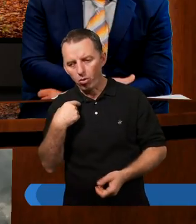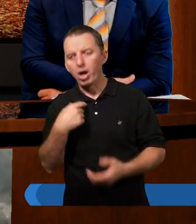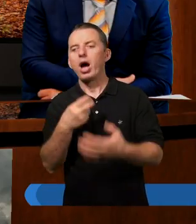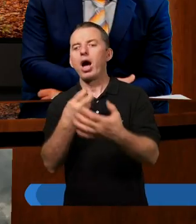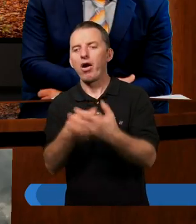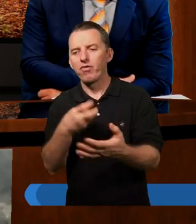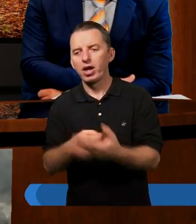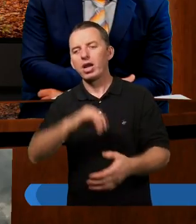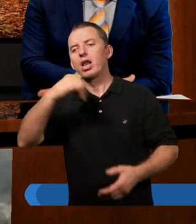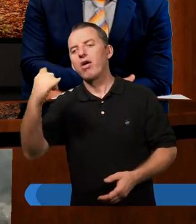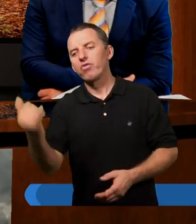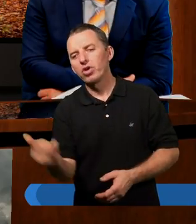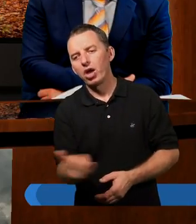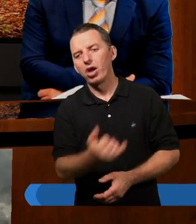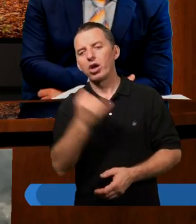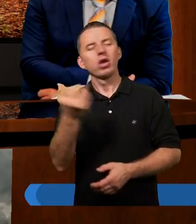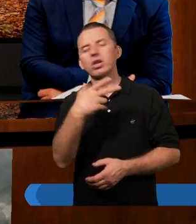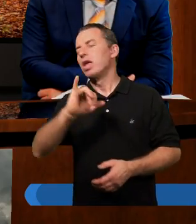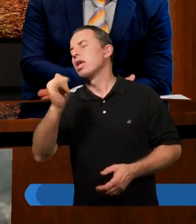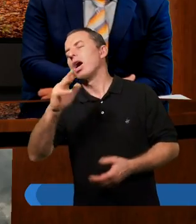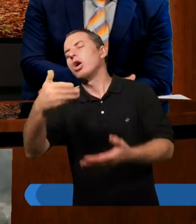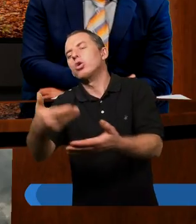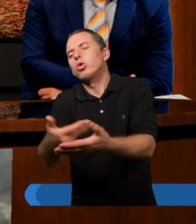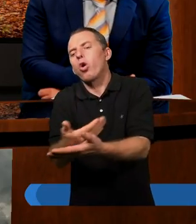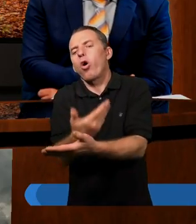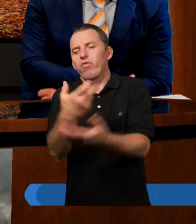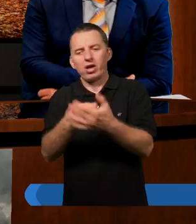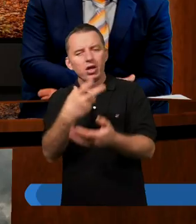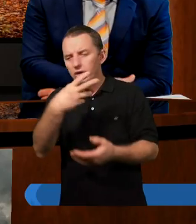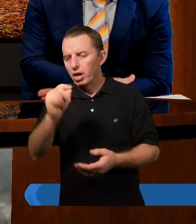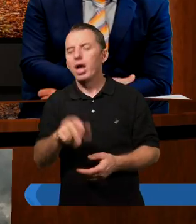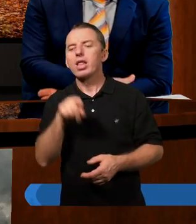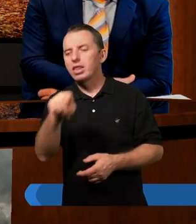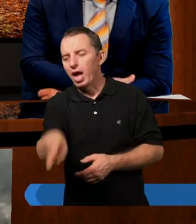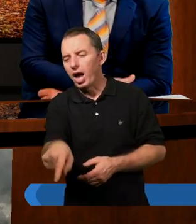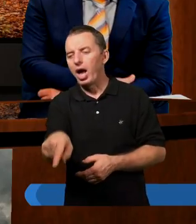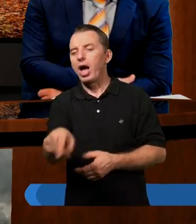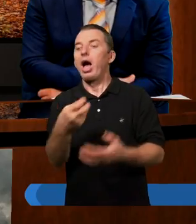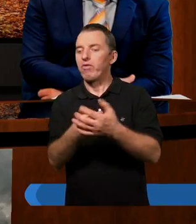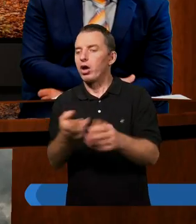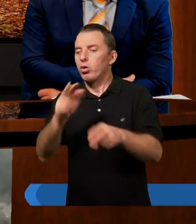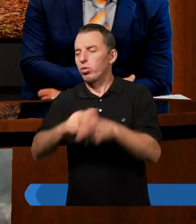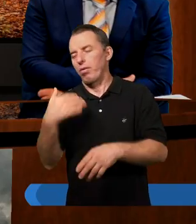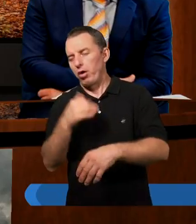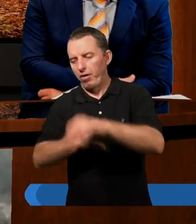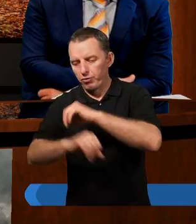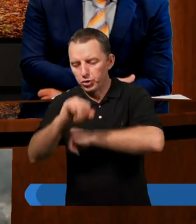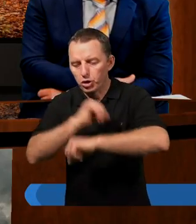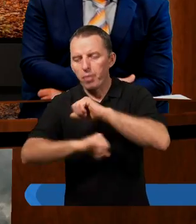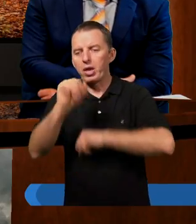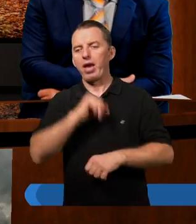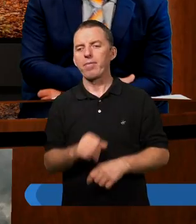Ewangelia wieczna. Nie jakaś nowa Ewangelia, ale ta, która była w Rzymie, którą